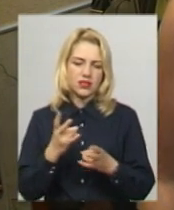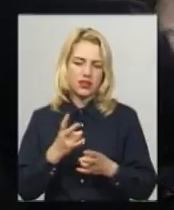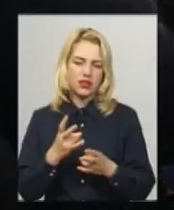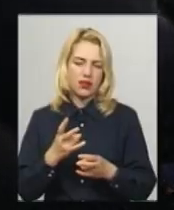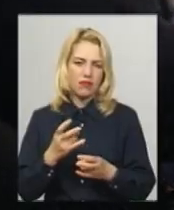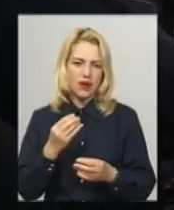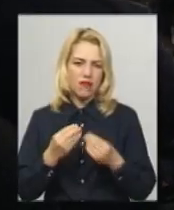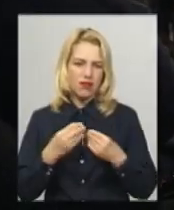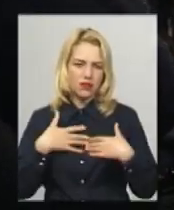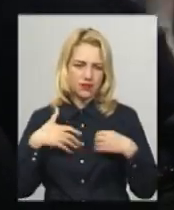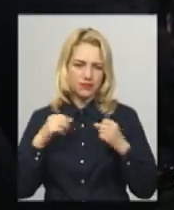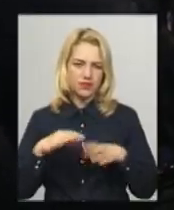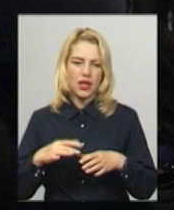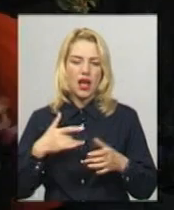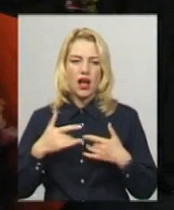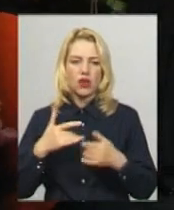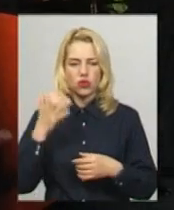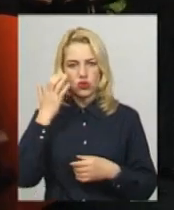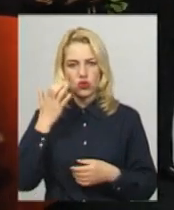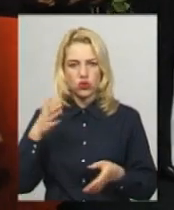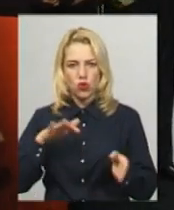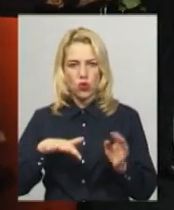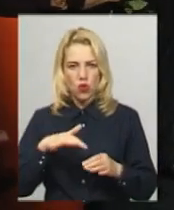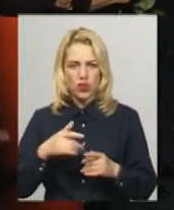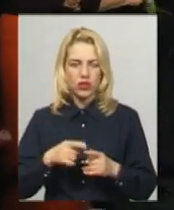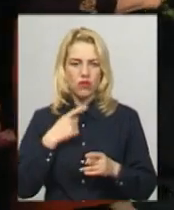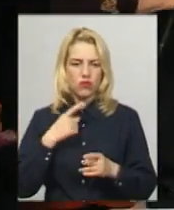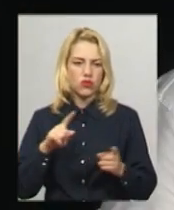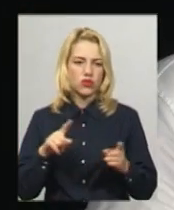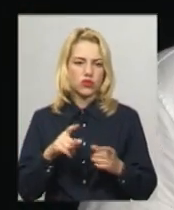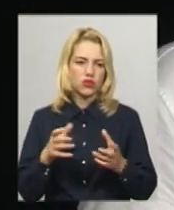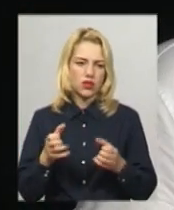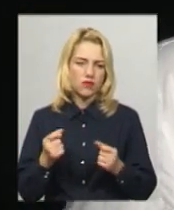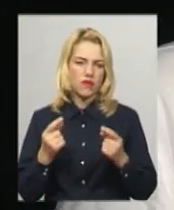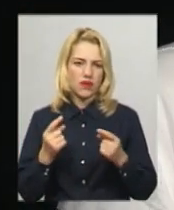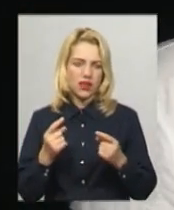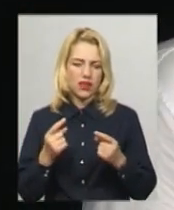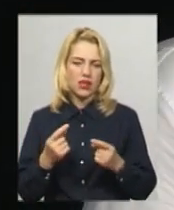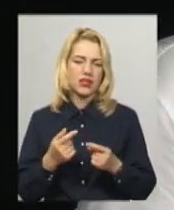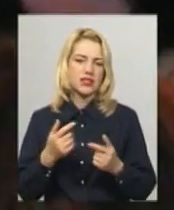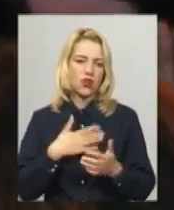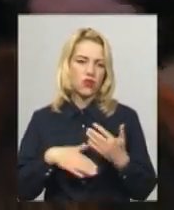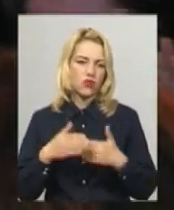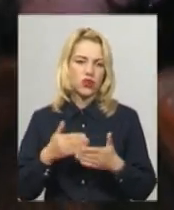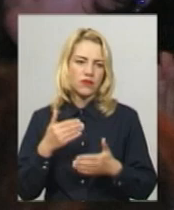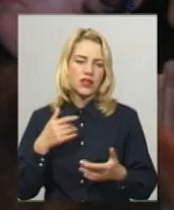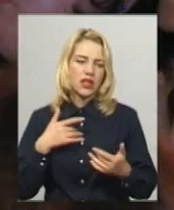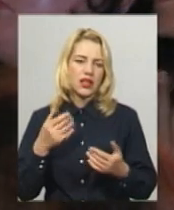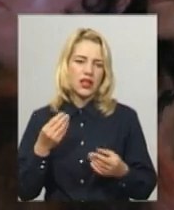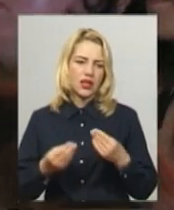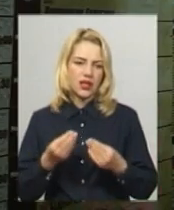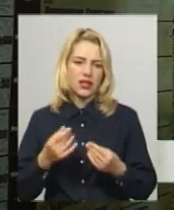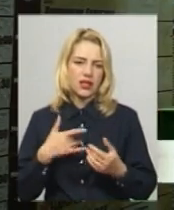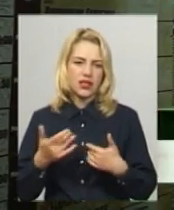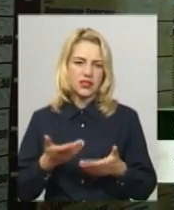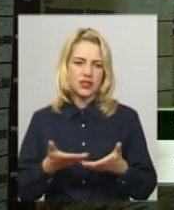серце. Актор із Чорногорії Слободян Моронович каже, отримав велике задоволення від гри на сцені Хмельницького монотеатру «Кут».